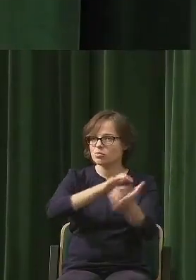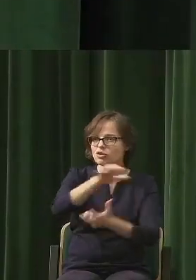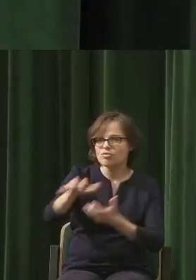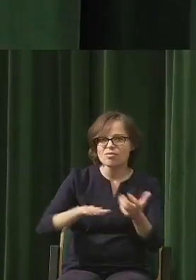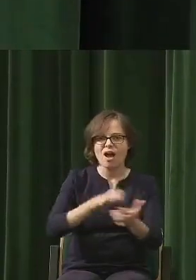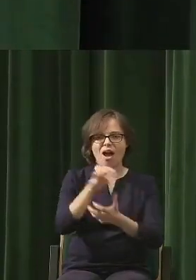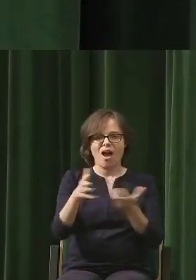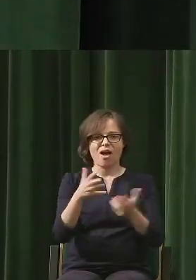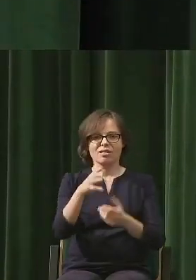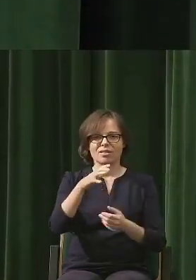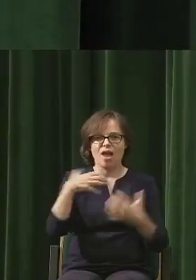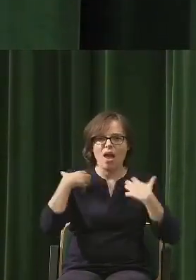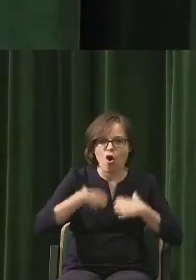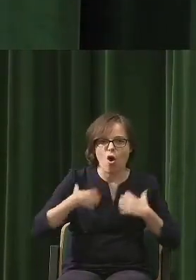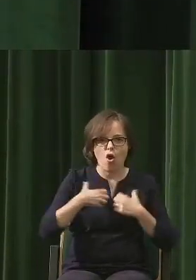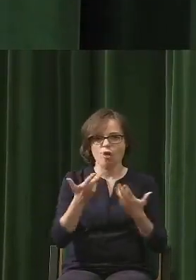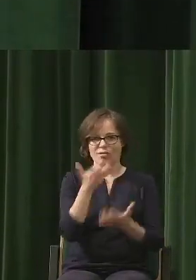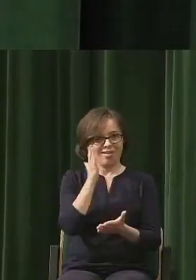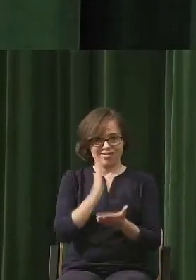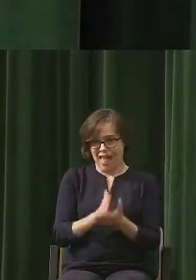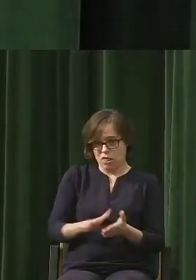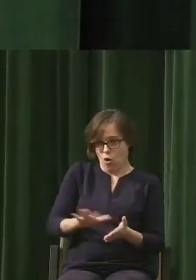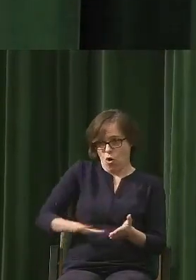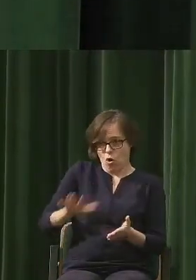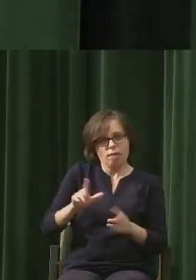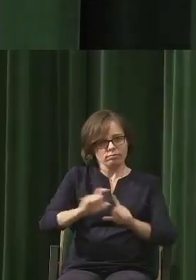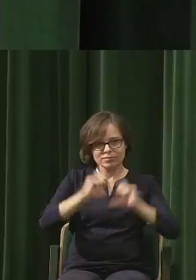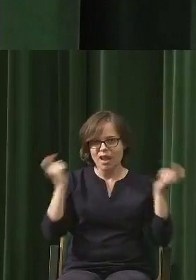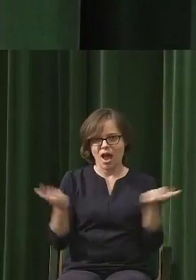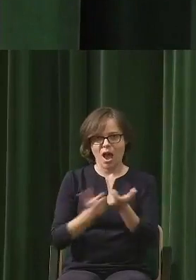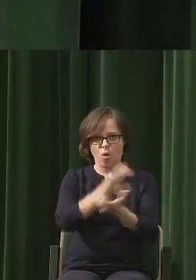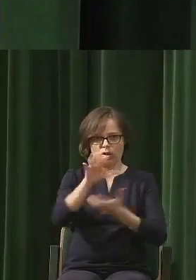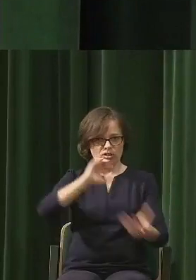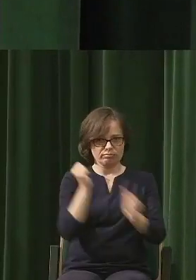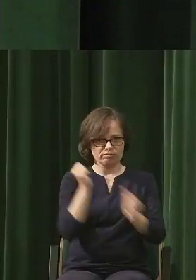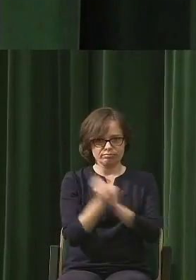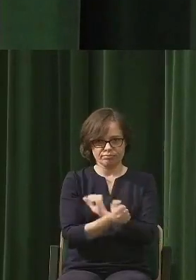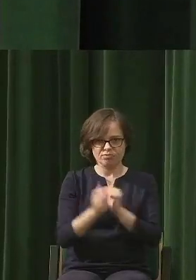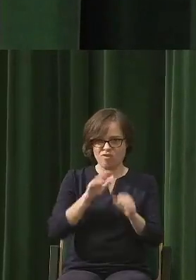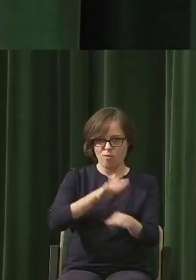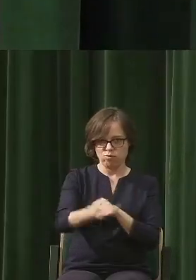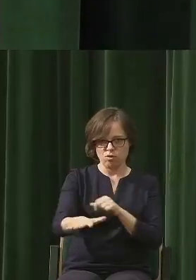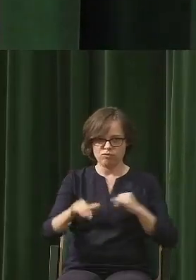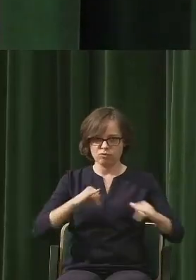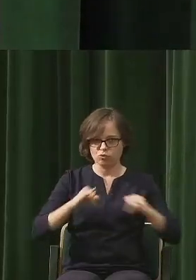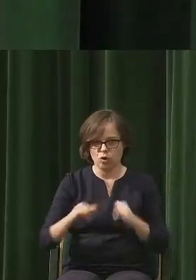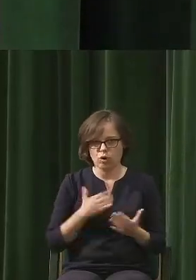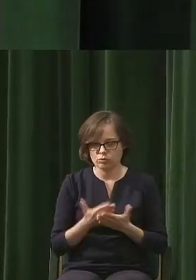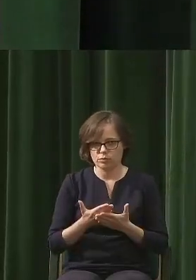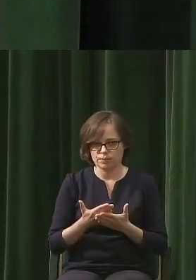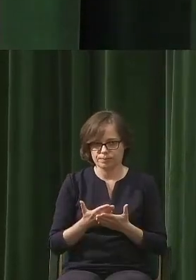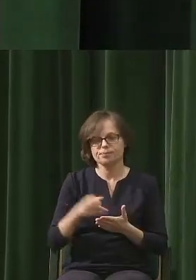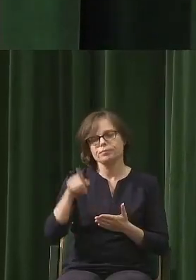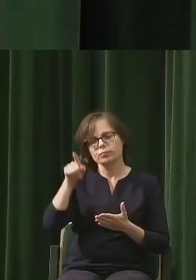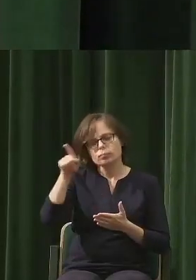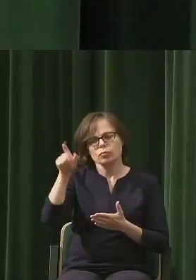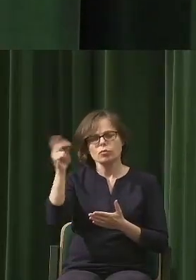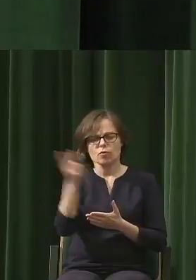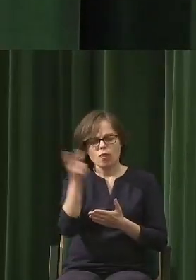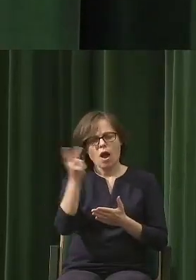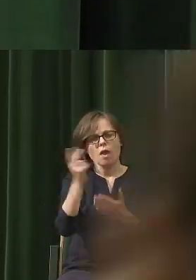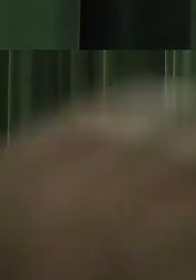w wymiarze lokalnym, ale po prostu globalnym, systemowym. I że to jest radykalny przełom, oni tam wymieniali